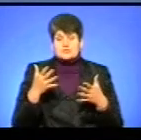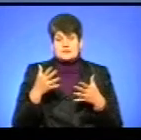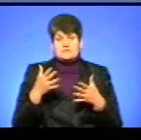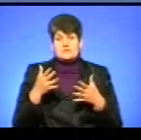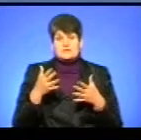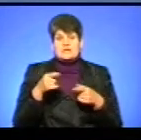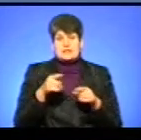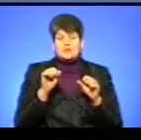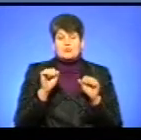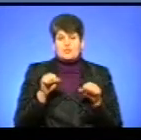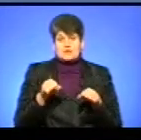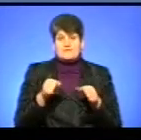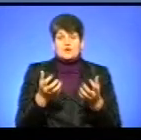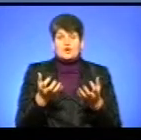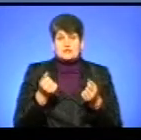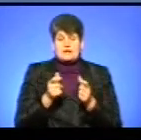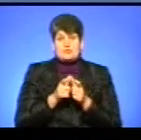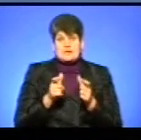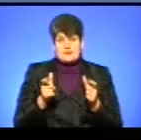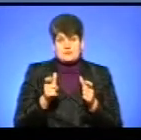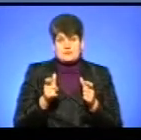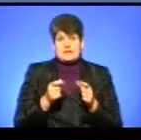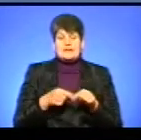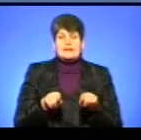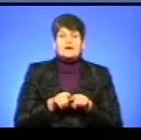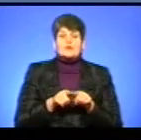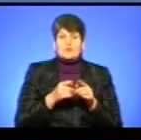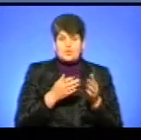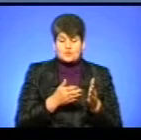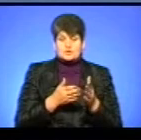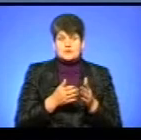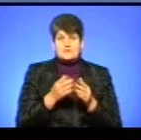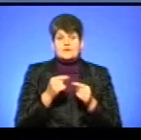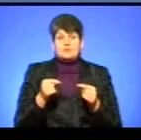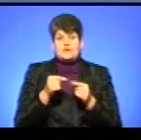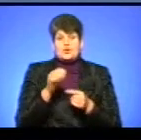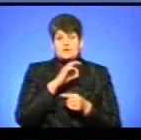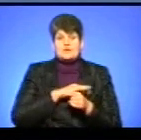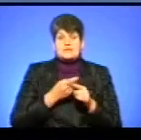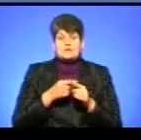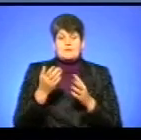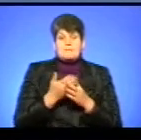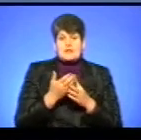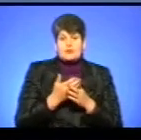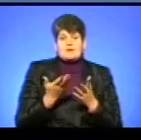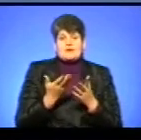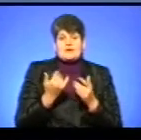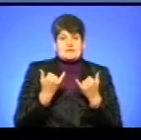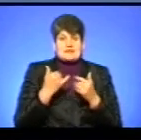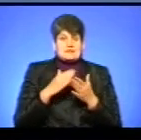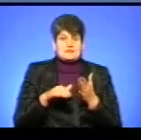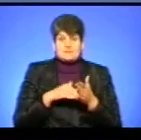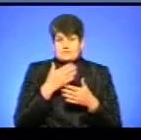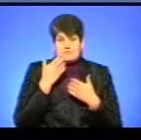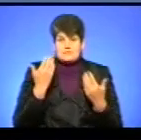спроможність отримати відповідну картку. І також, відповідно, користуватися такою пільгою, яка на даний час ніким не скасована.